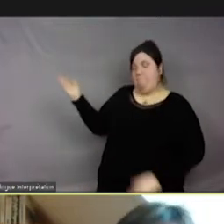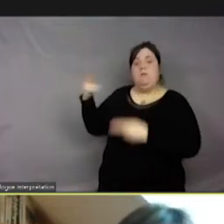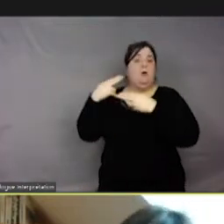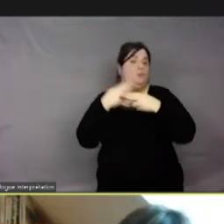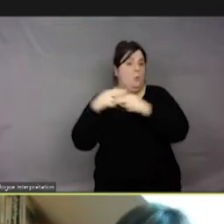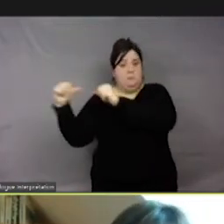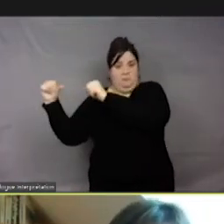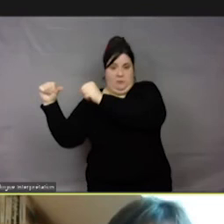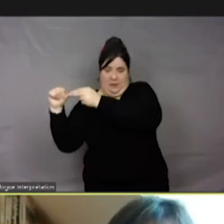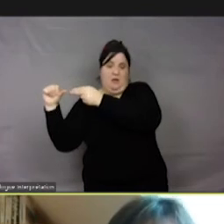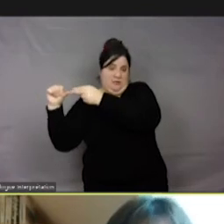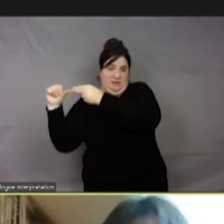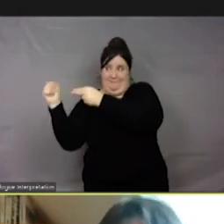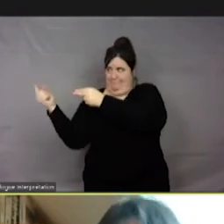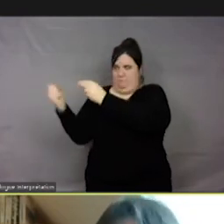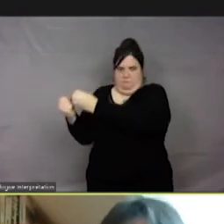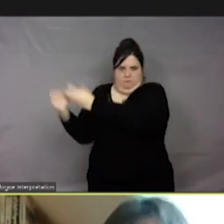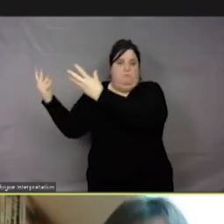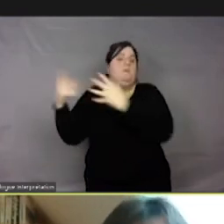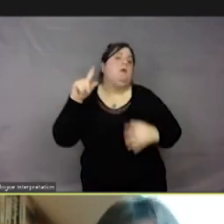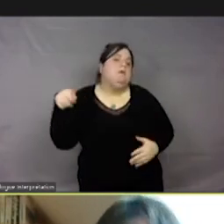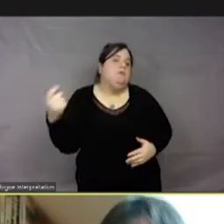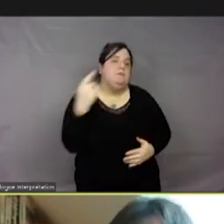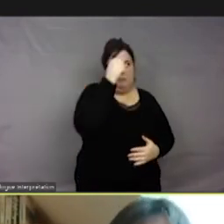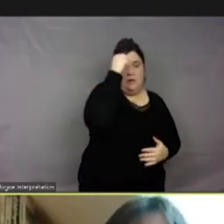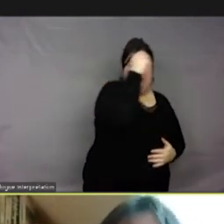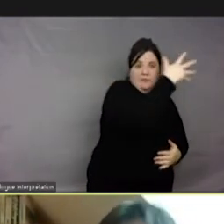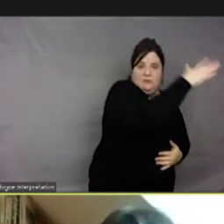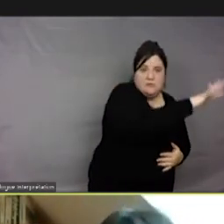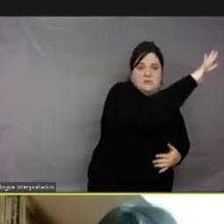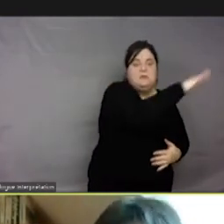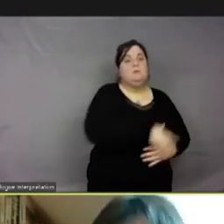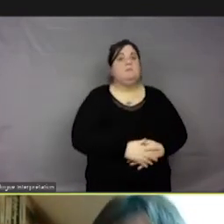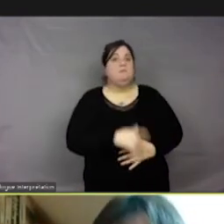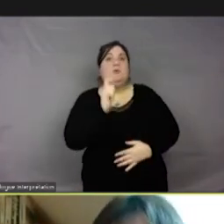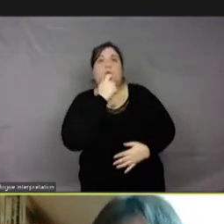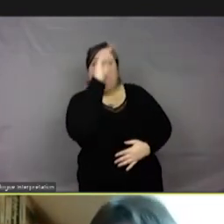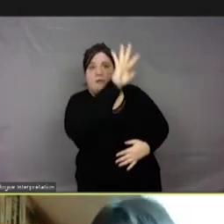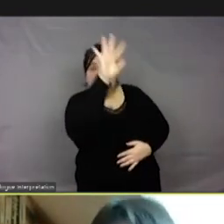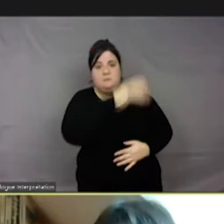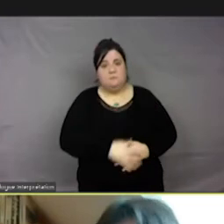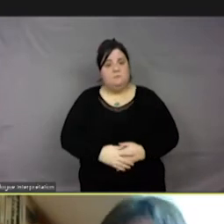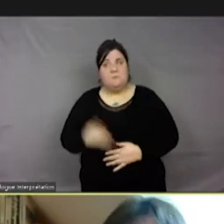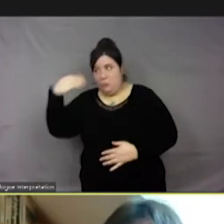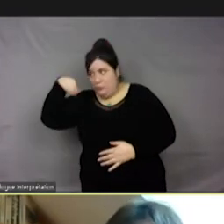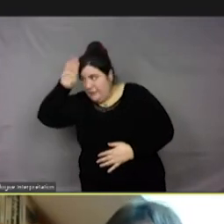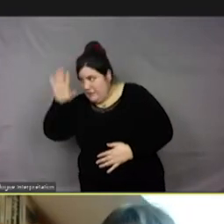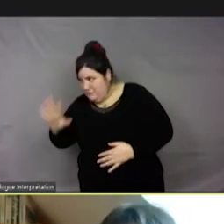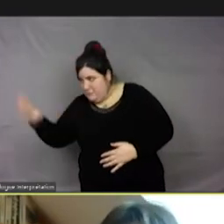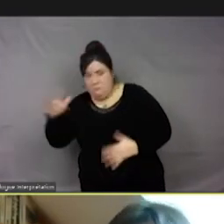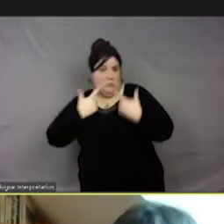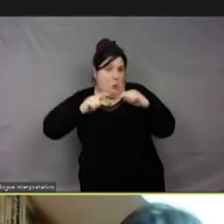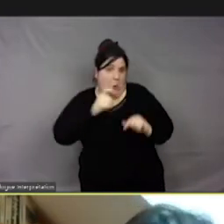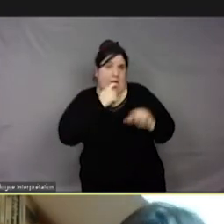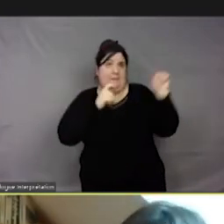donc on le retrouve bien évidemment aux États-Unis, en Grande-Bretagne, en Australie, partout où on parle anglais et donc partout sur la